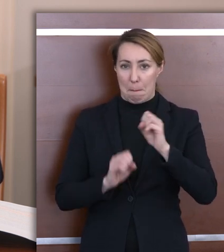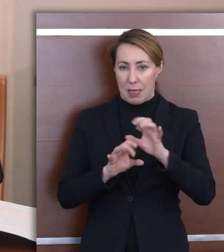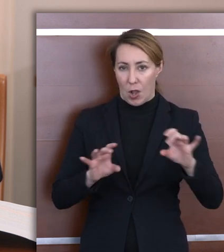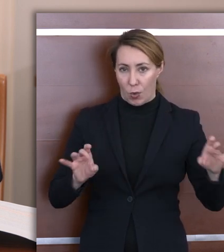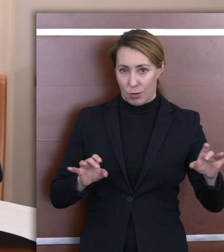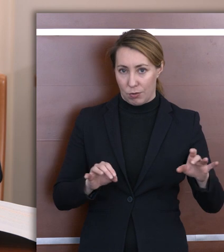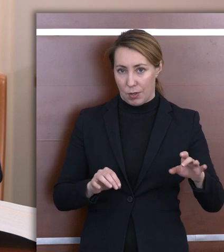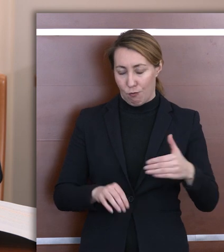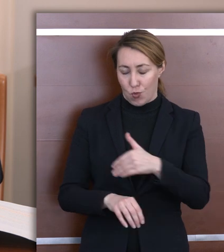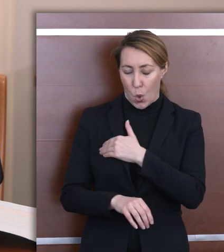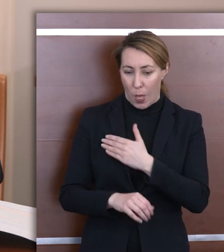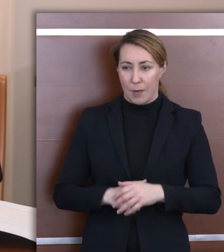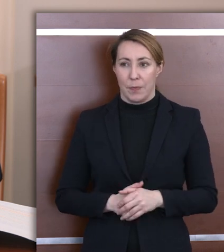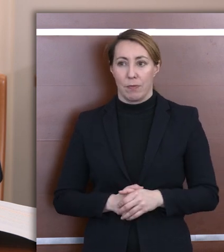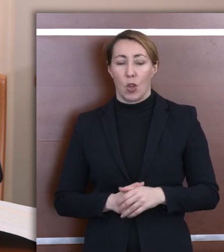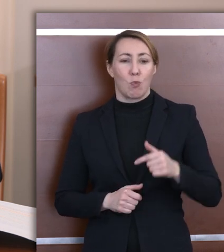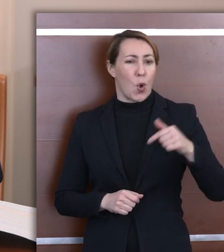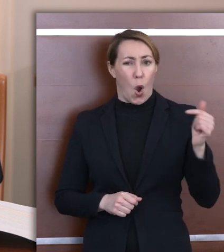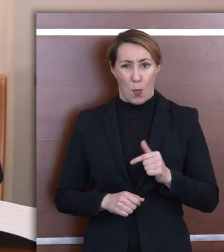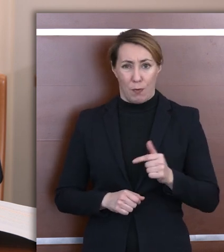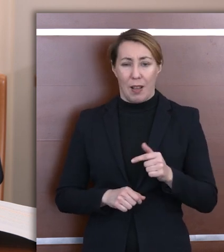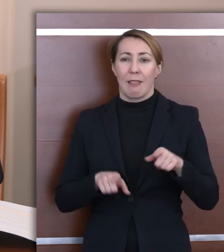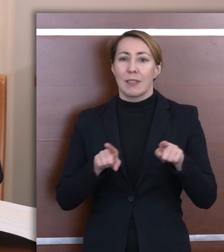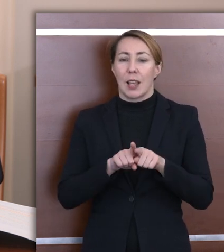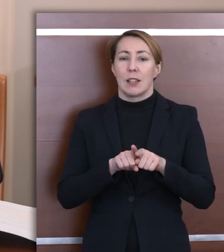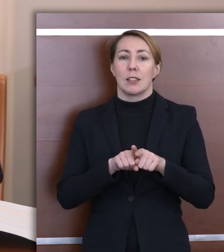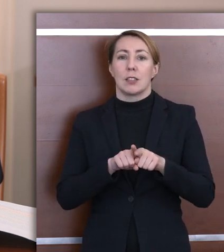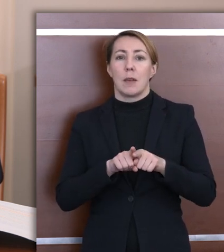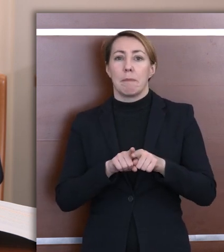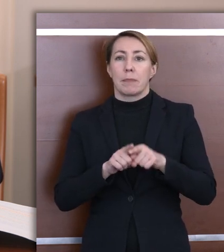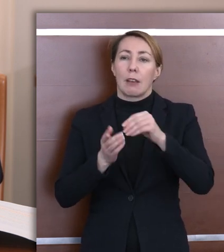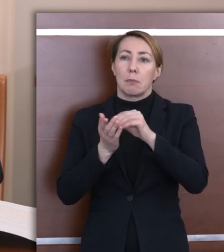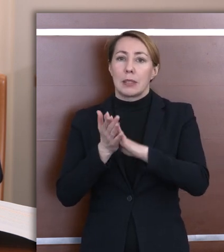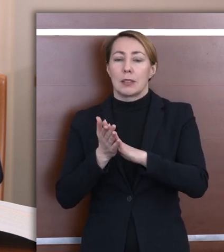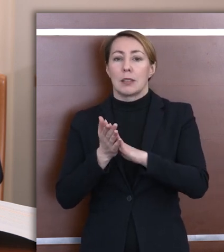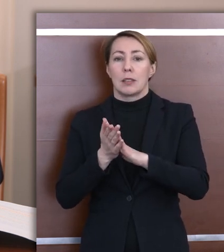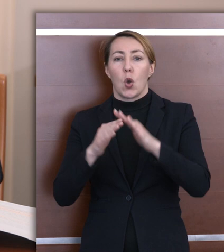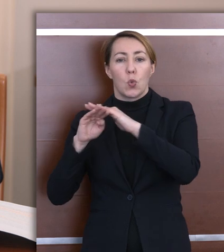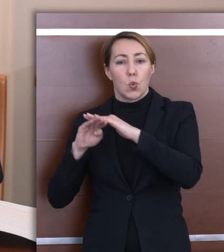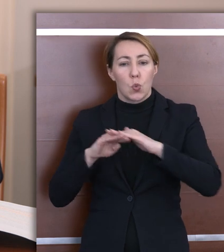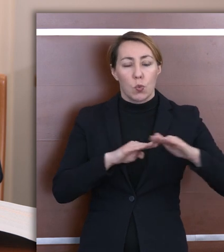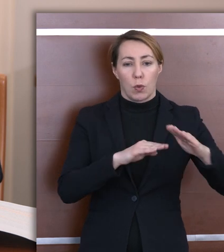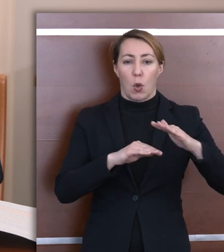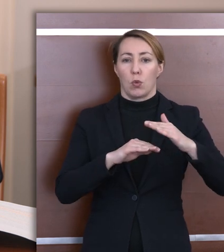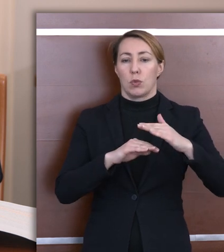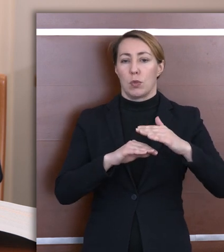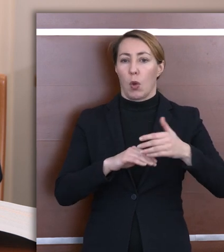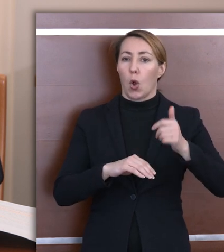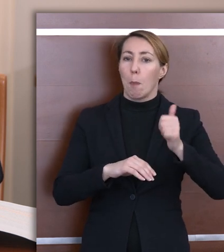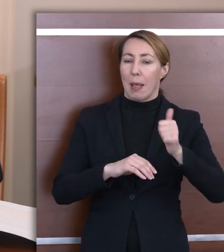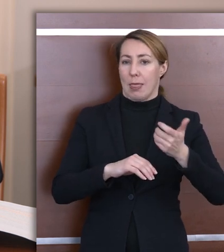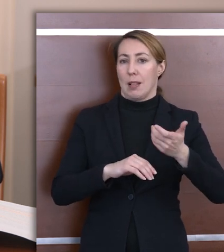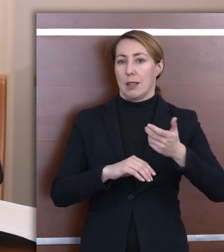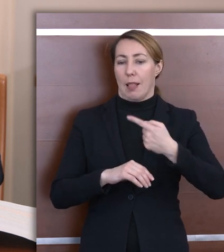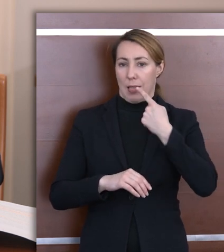to nie tylko obowiązek, ale również określenie tego minimalnego, jednolitego standardu poziomu kompetencji